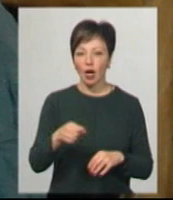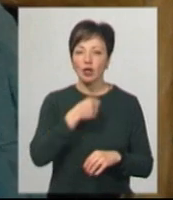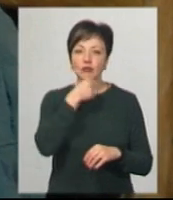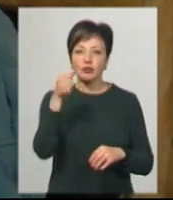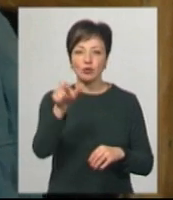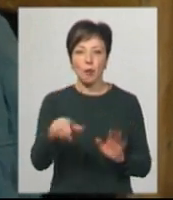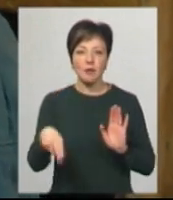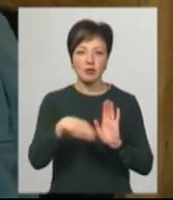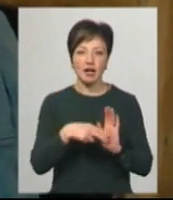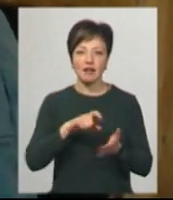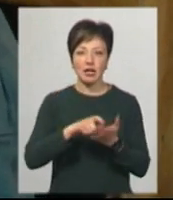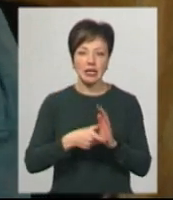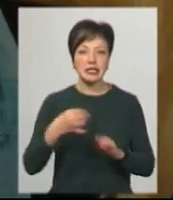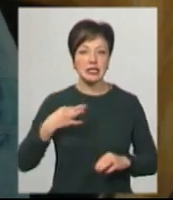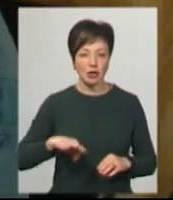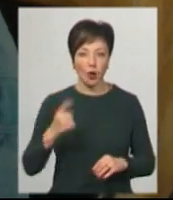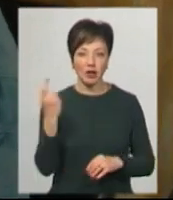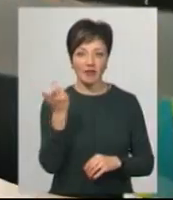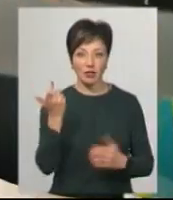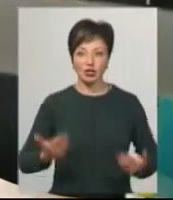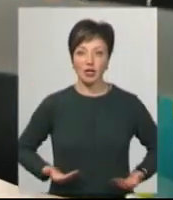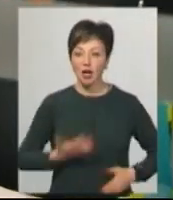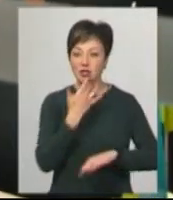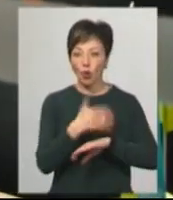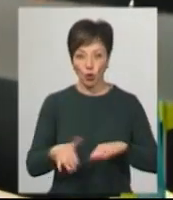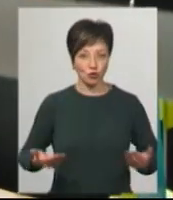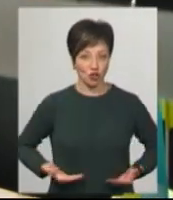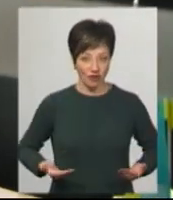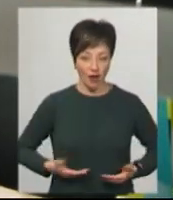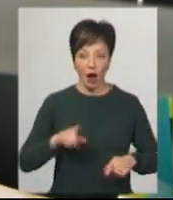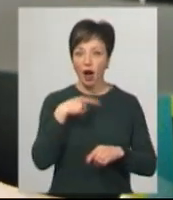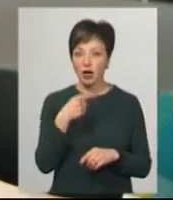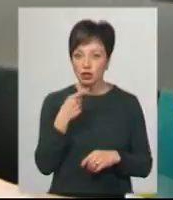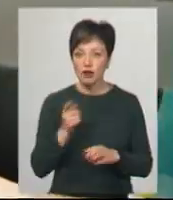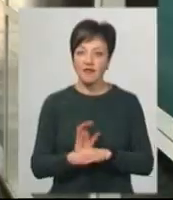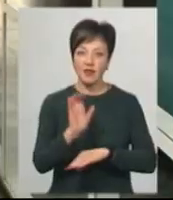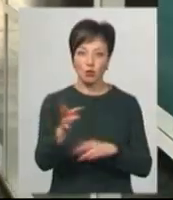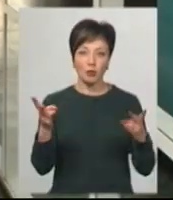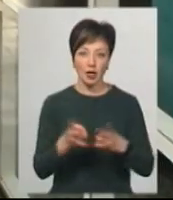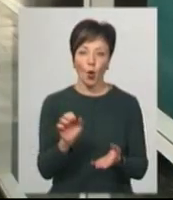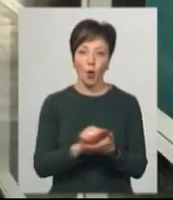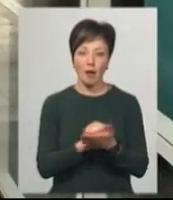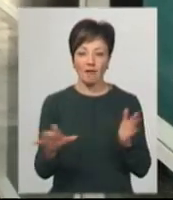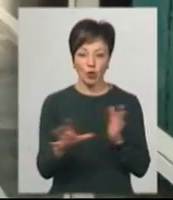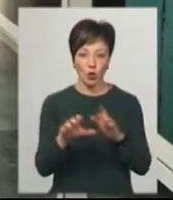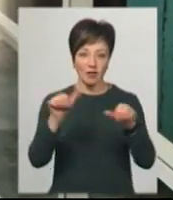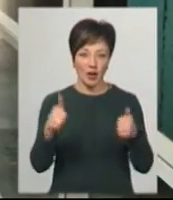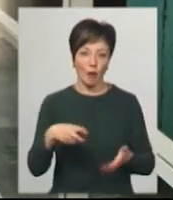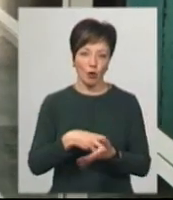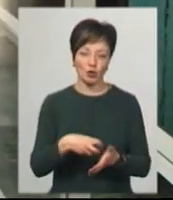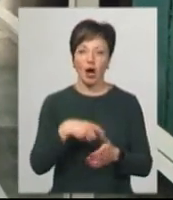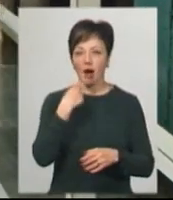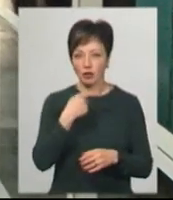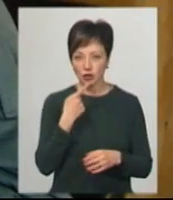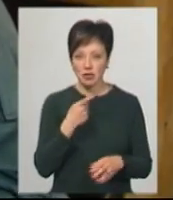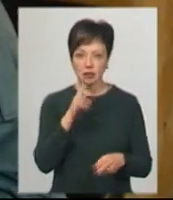хоче прописати в квартирі сина. Одна із власниць житла мешкає за кордоном, розповідає чоловік, та висила потрібний документ в електронному вигляді і пошту. Лист, каже